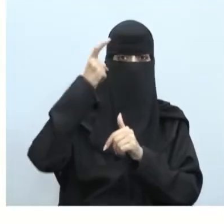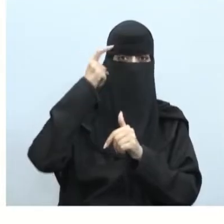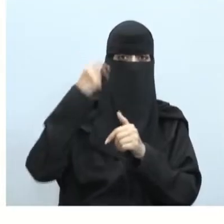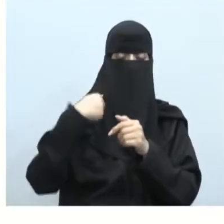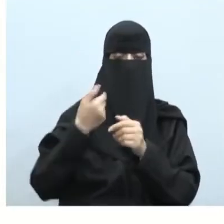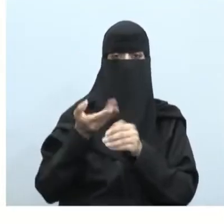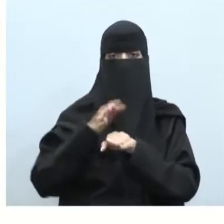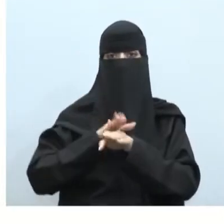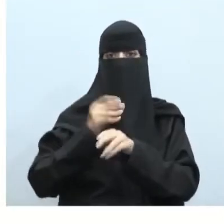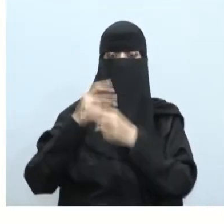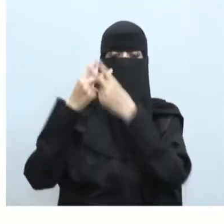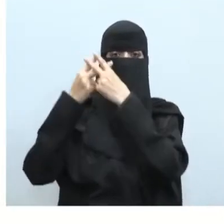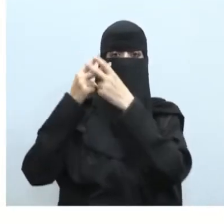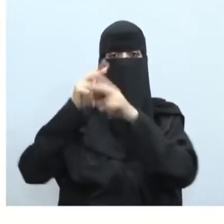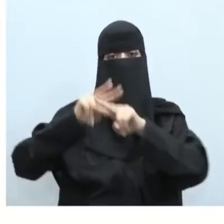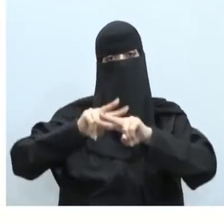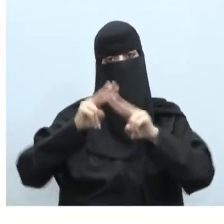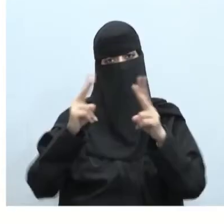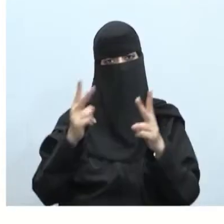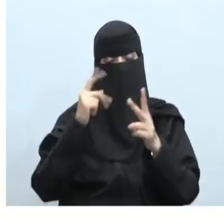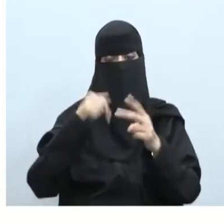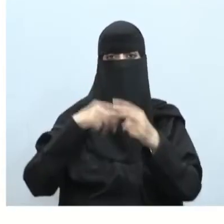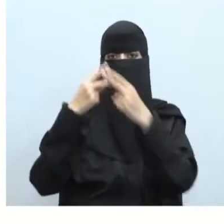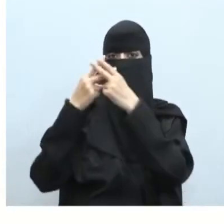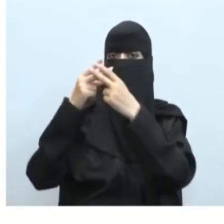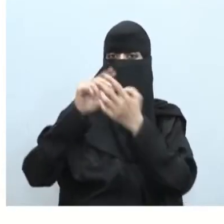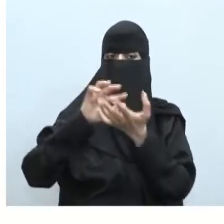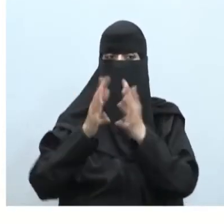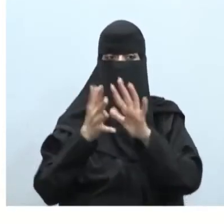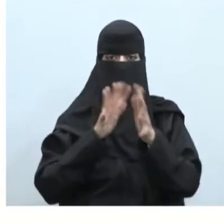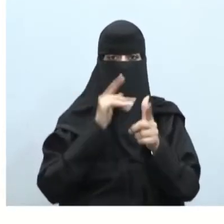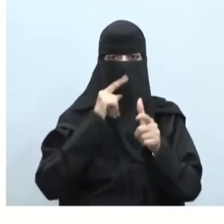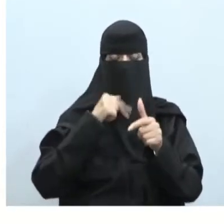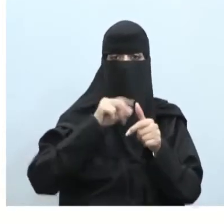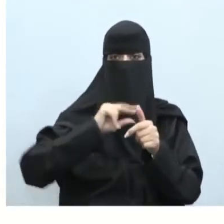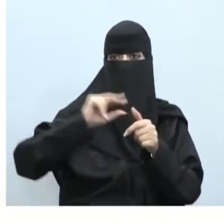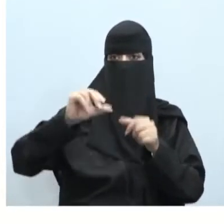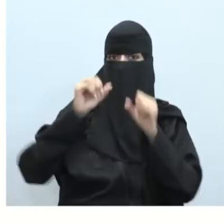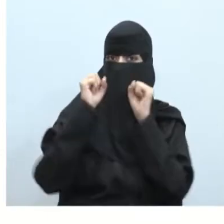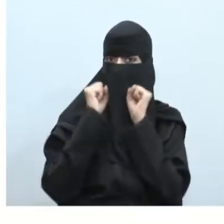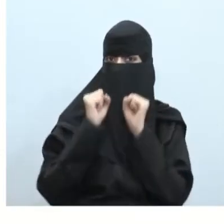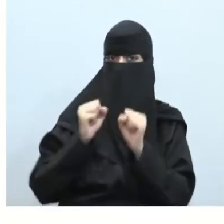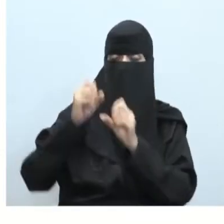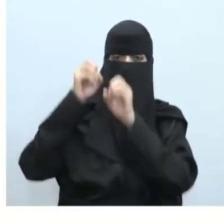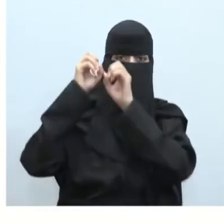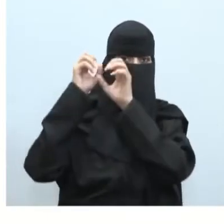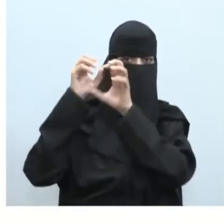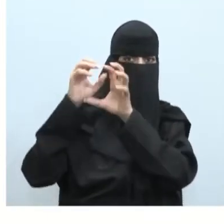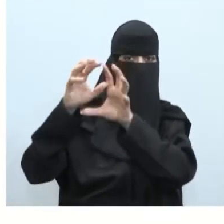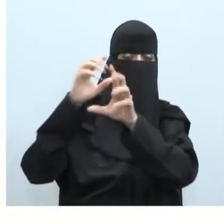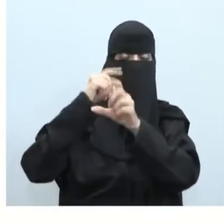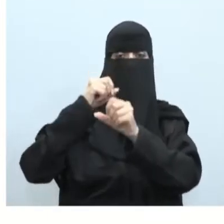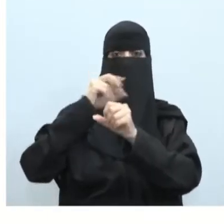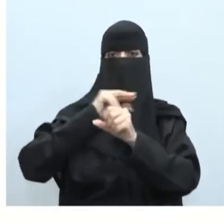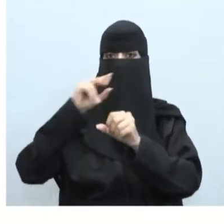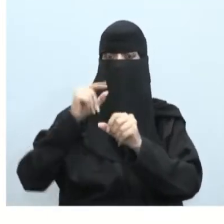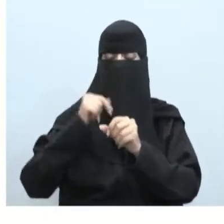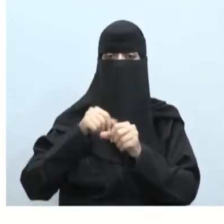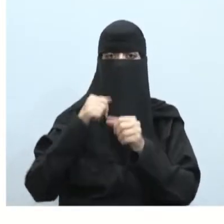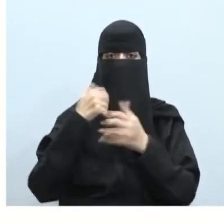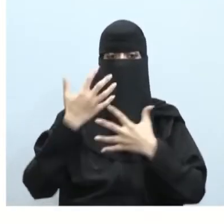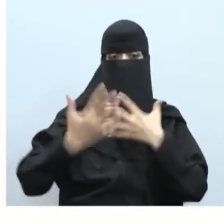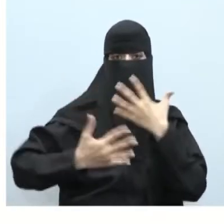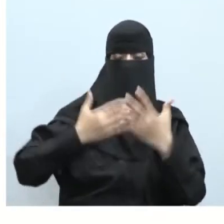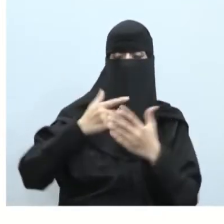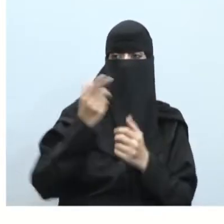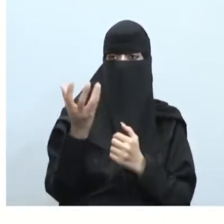على النجوم وأختلاف النجوم عن بعضها البعض تبعاً لقوة الإشعاء تبعاً للطاقة التي تصدر